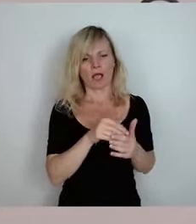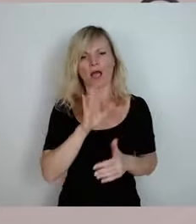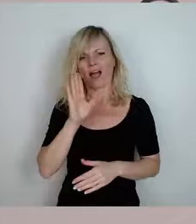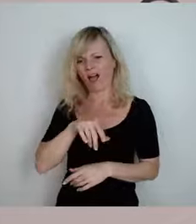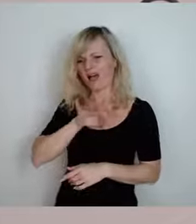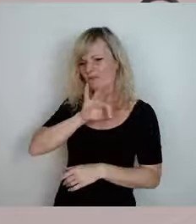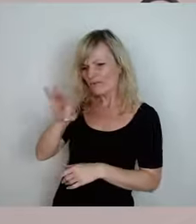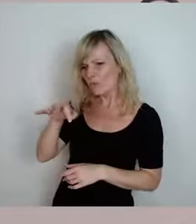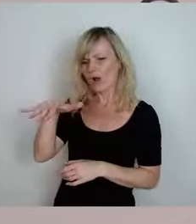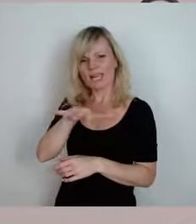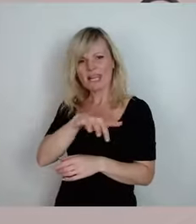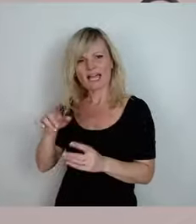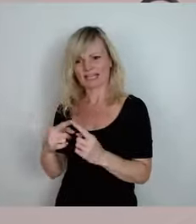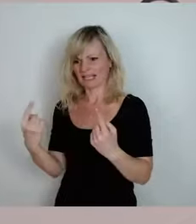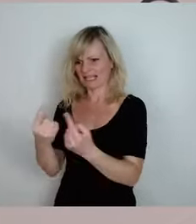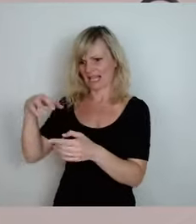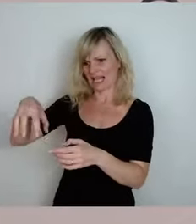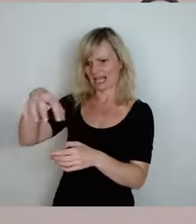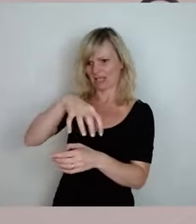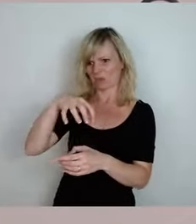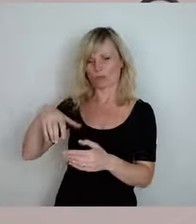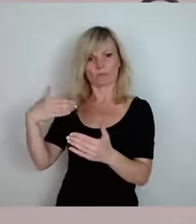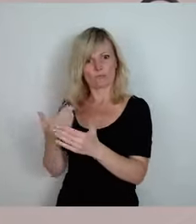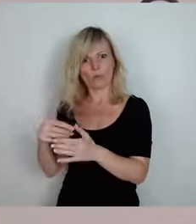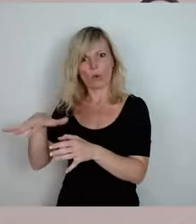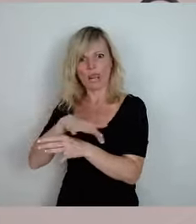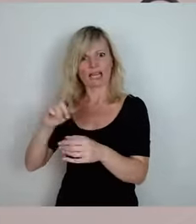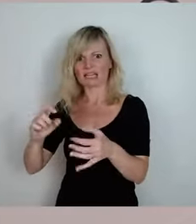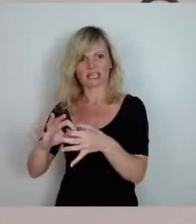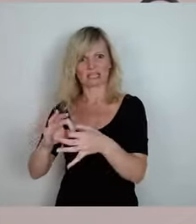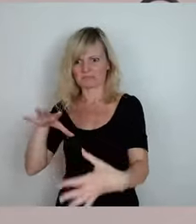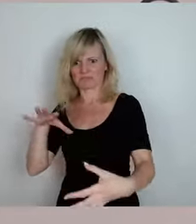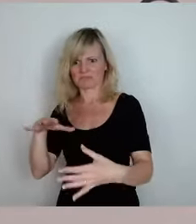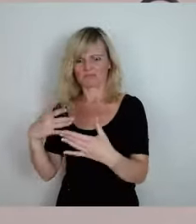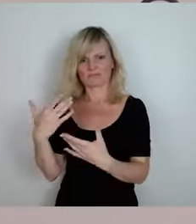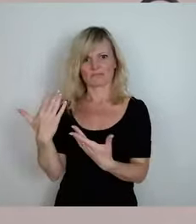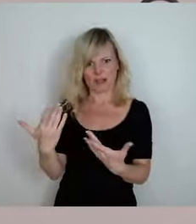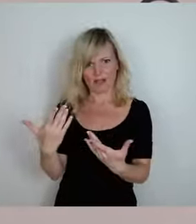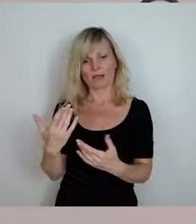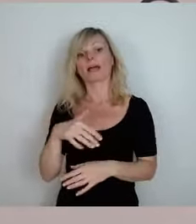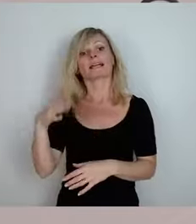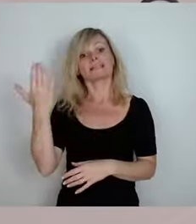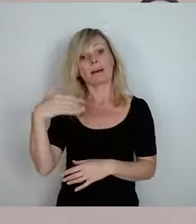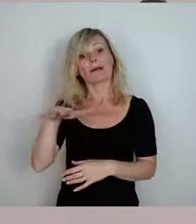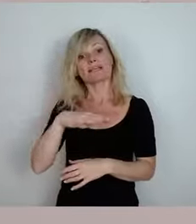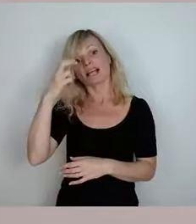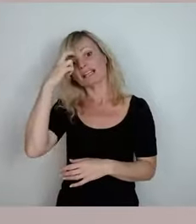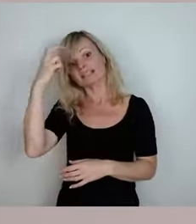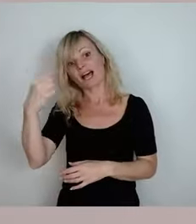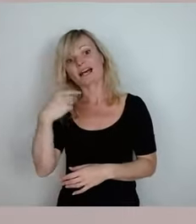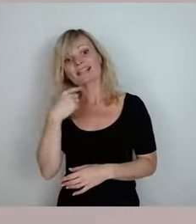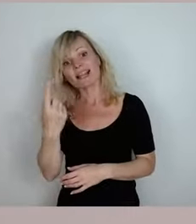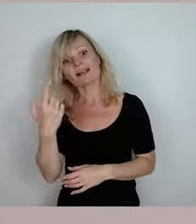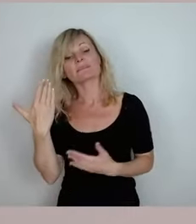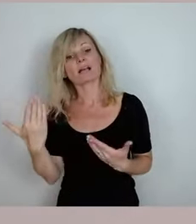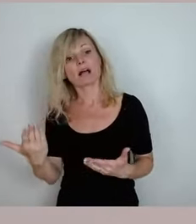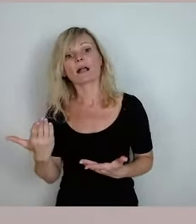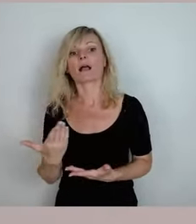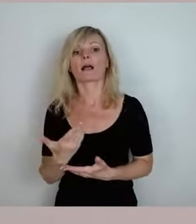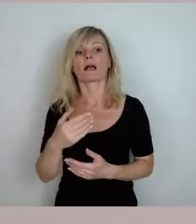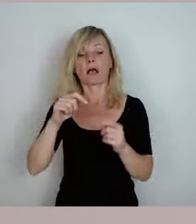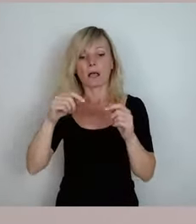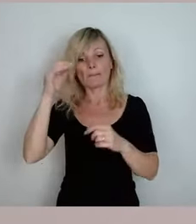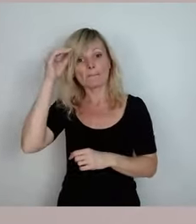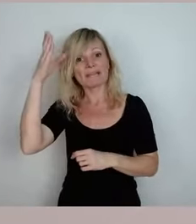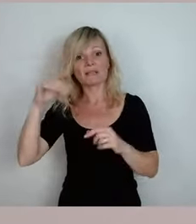Regionen, damit der ländliche Raum nicht abgehangen wird. Und da hat der Herr Landrat in seiner charmanten Art immer gesagt, ja, was nutzt mir ein Bildungsticket,